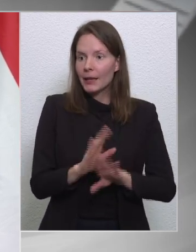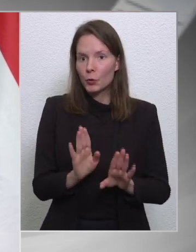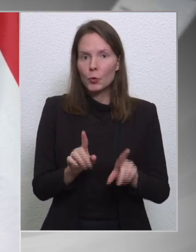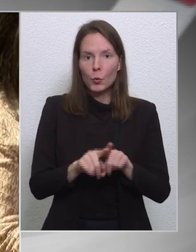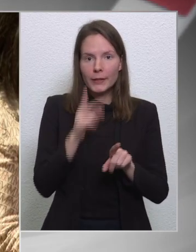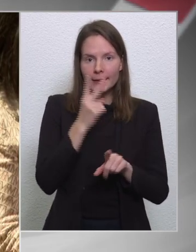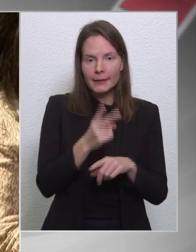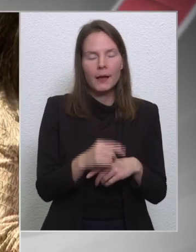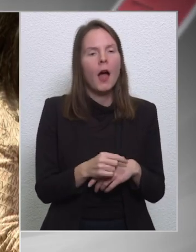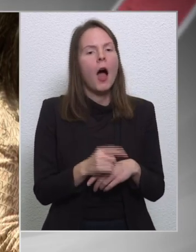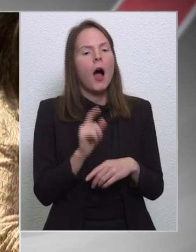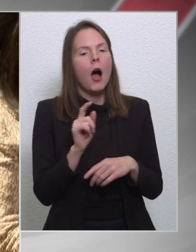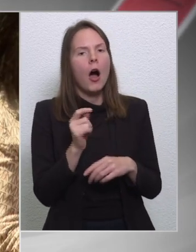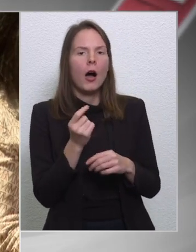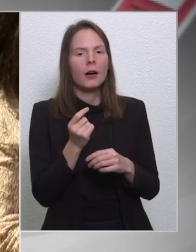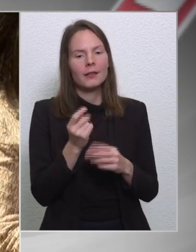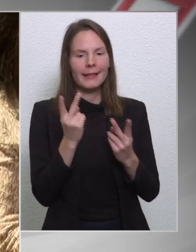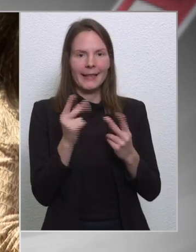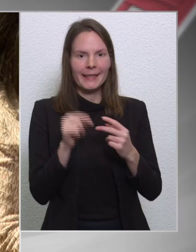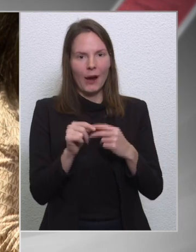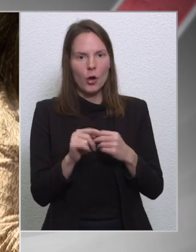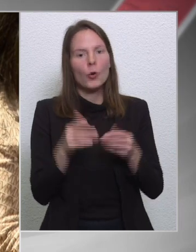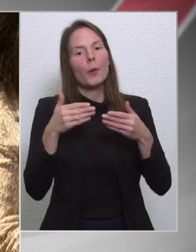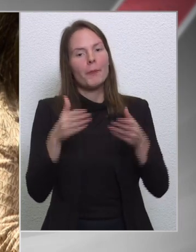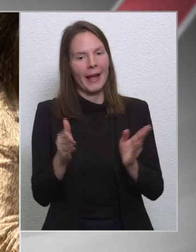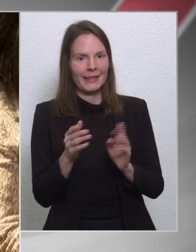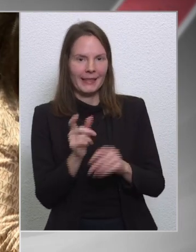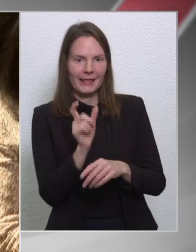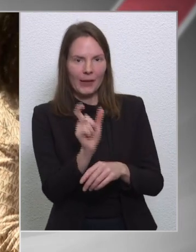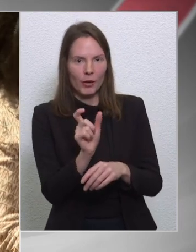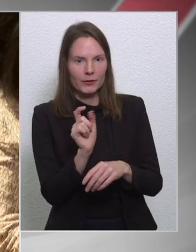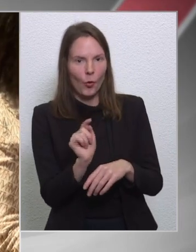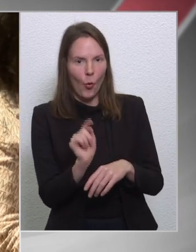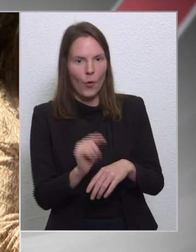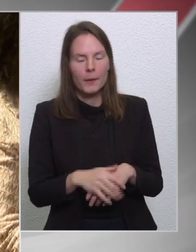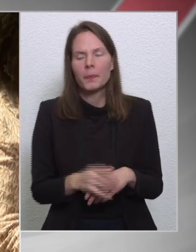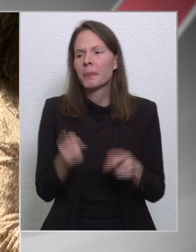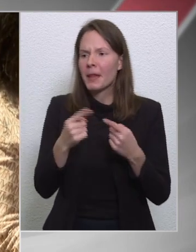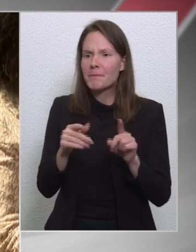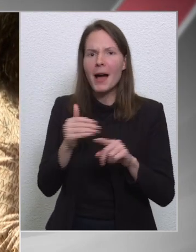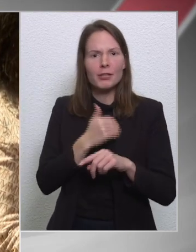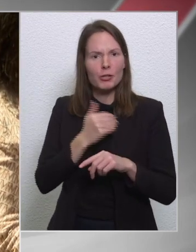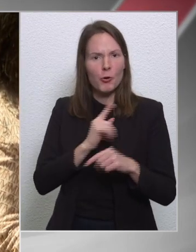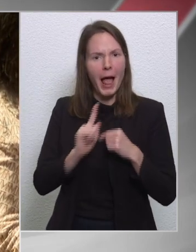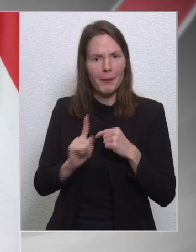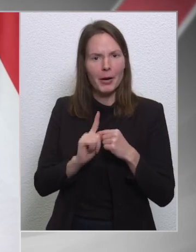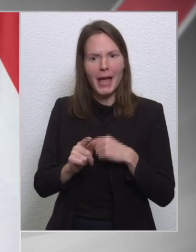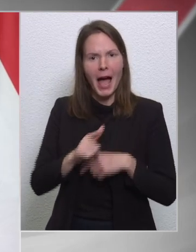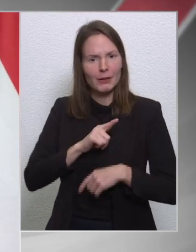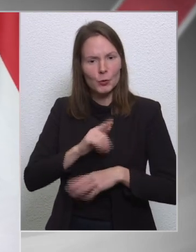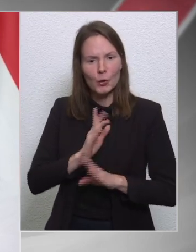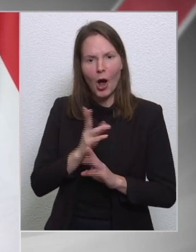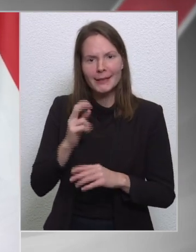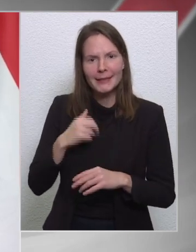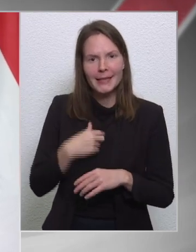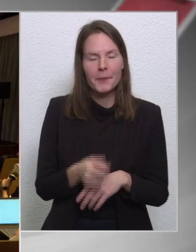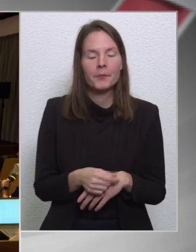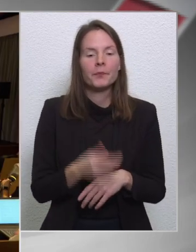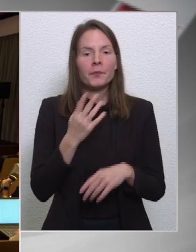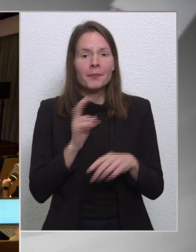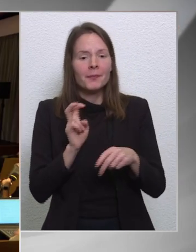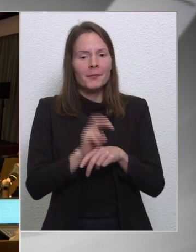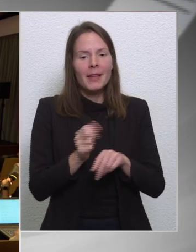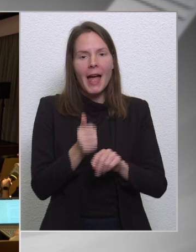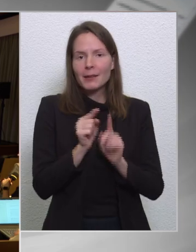megnyitják szón van akkor. Lényeg az, hogy akkor a jövő év egyrészt... És az a más iskolába jártunk azt hiszem. Ha egy mondatot menged, akkor